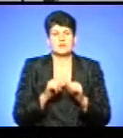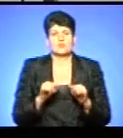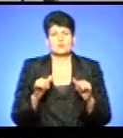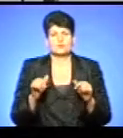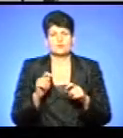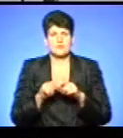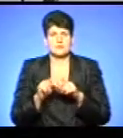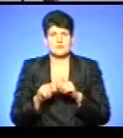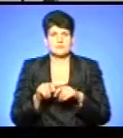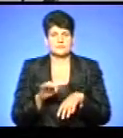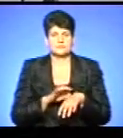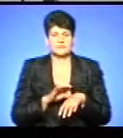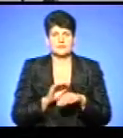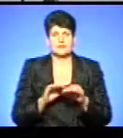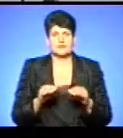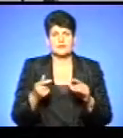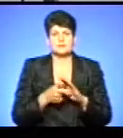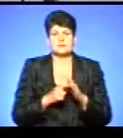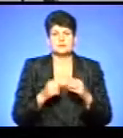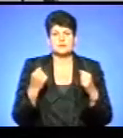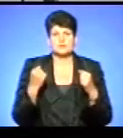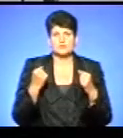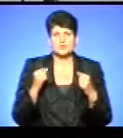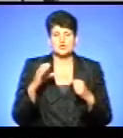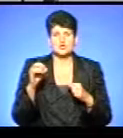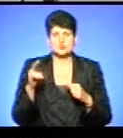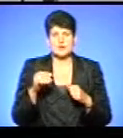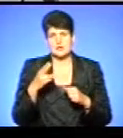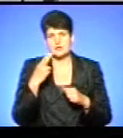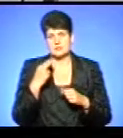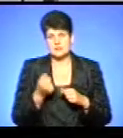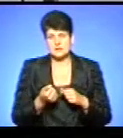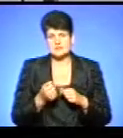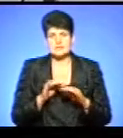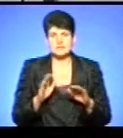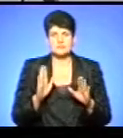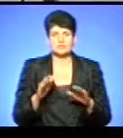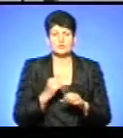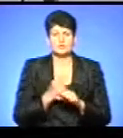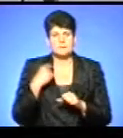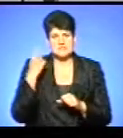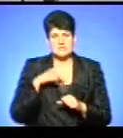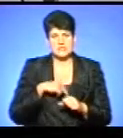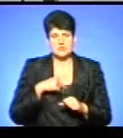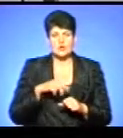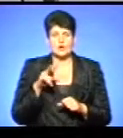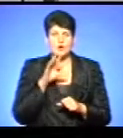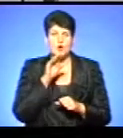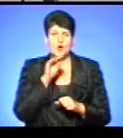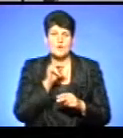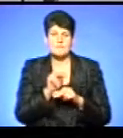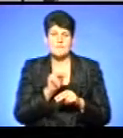діагностики дітей, кабінет фізкультури, кімната соціальної адаптації. З дітьми працюватиме психолог, логопед.